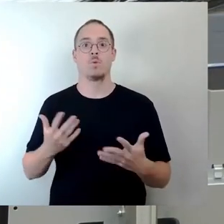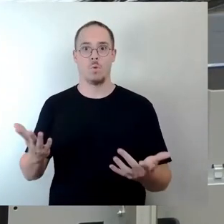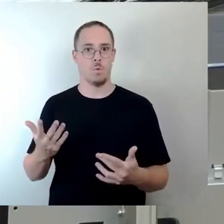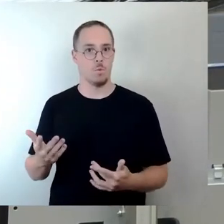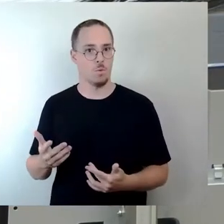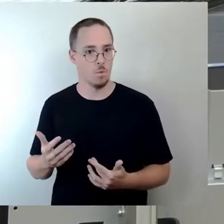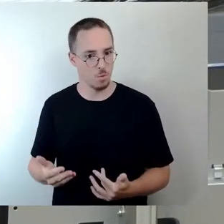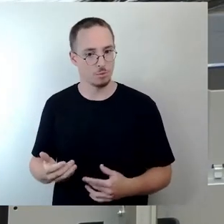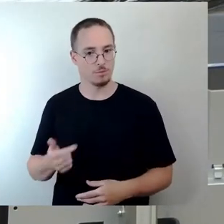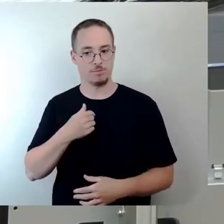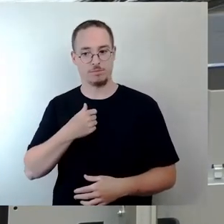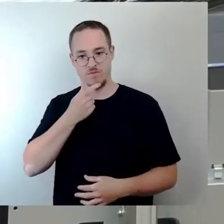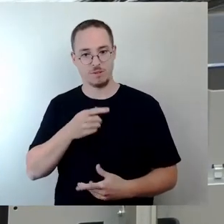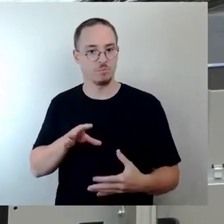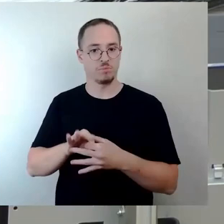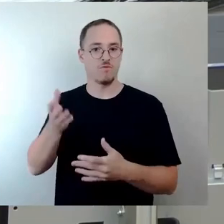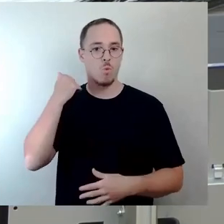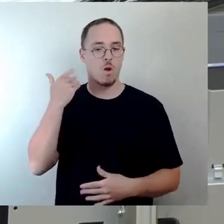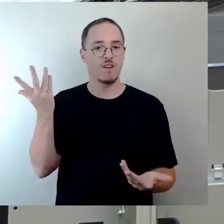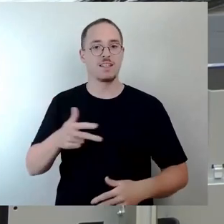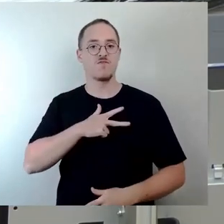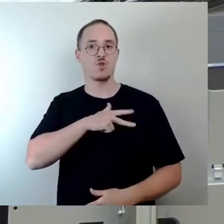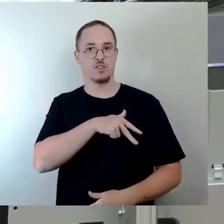Parks angelegt, um vor allen Dingen mittendrin zu bauen.